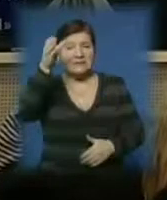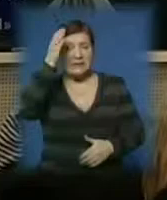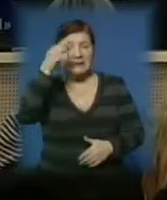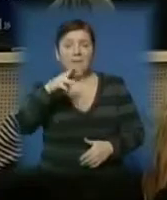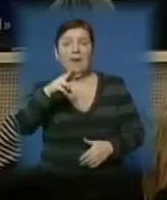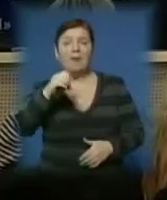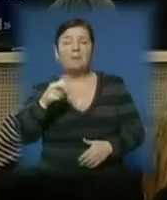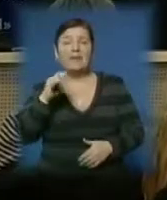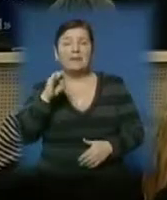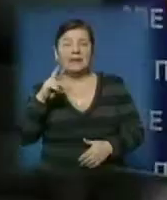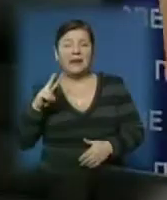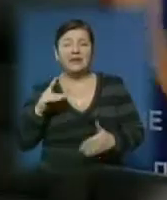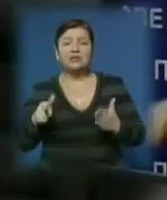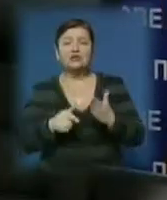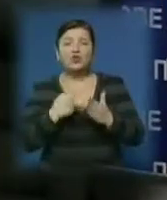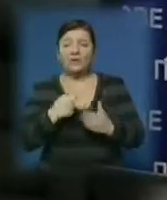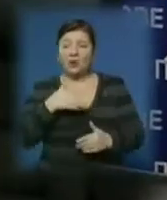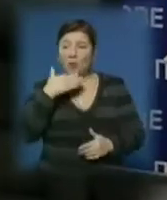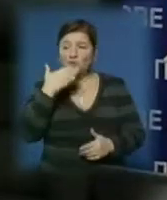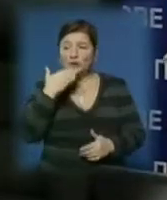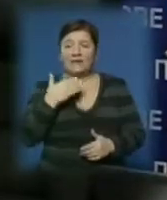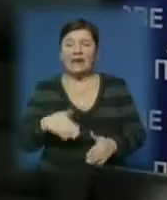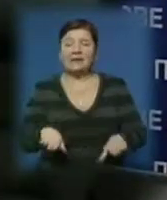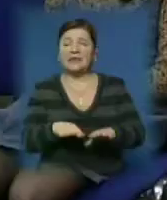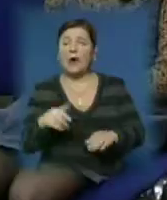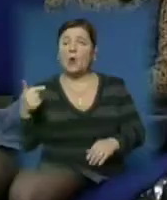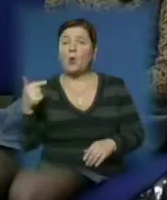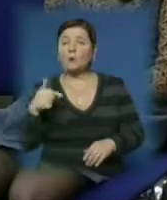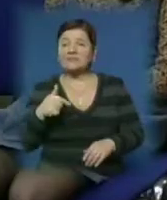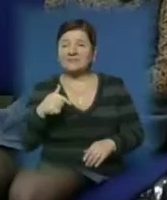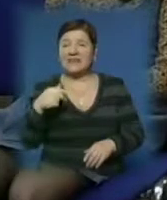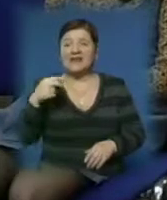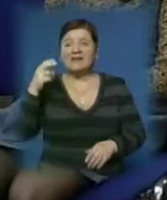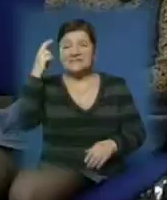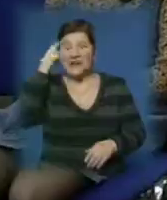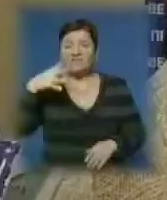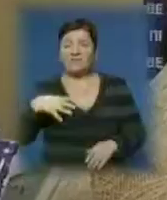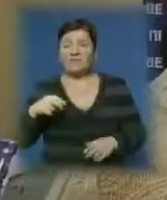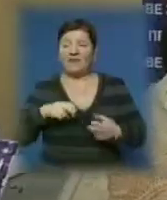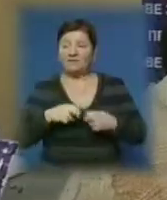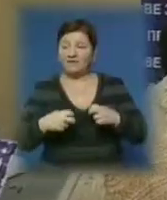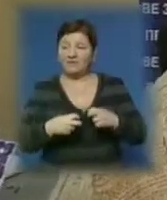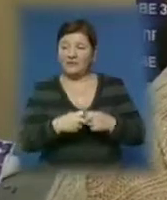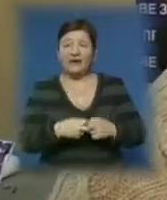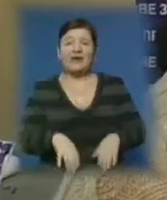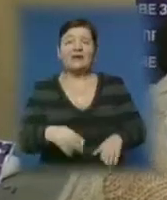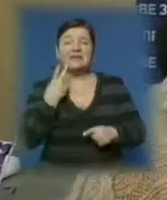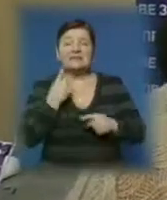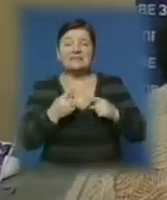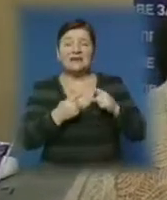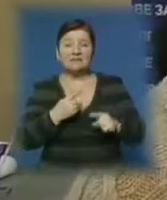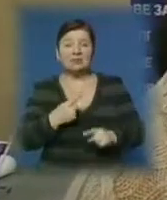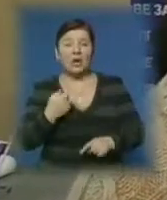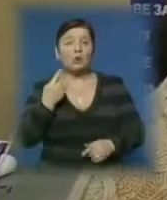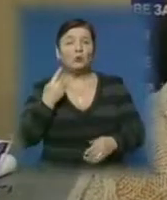медіа поділилися журналісти Ужгорода, а також гості зі Львова, Києва та Івано-Франківська. Вибистам досиду завжди довіряєш більше,